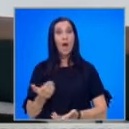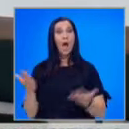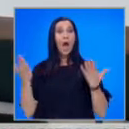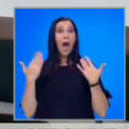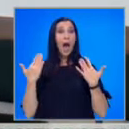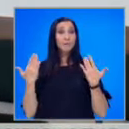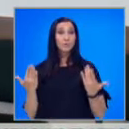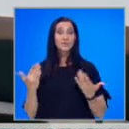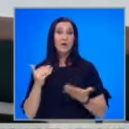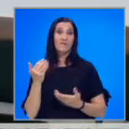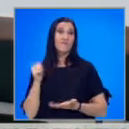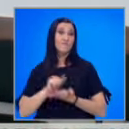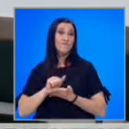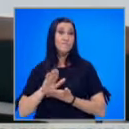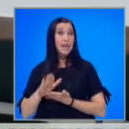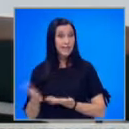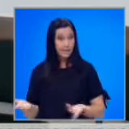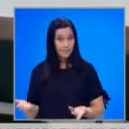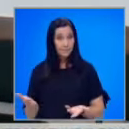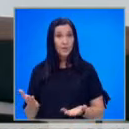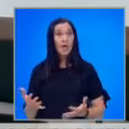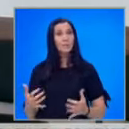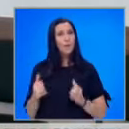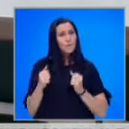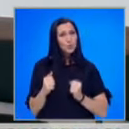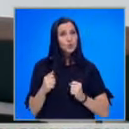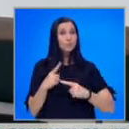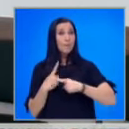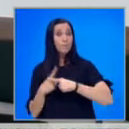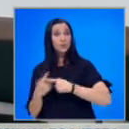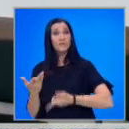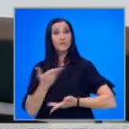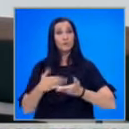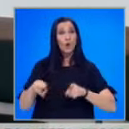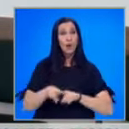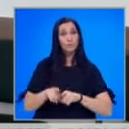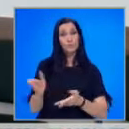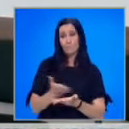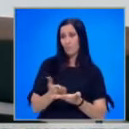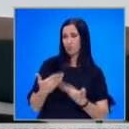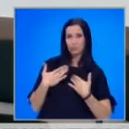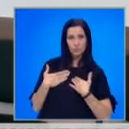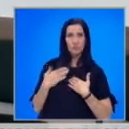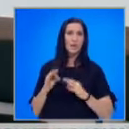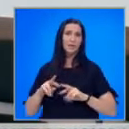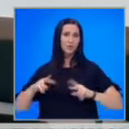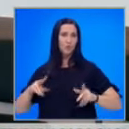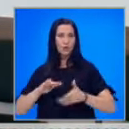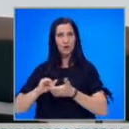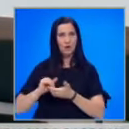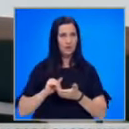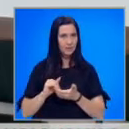атмосферата в медията, да поддържаме един позитивен диалог, както помежду си, така и с други организации